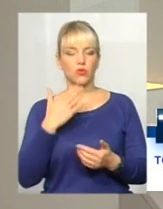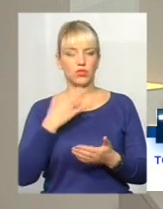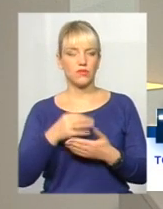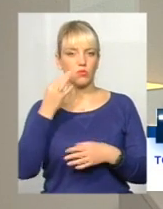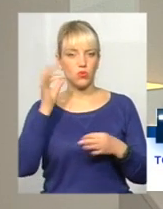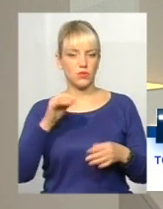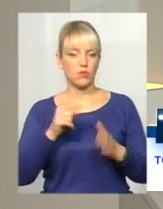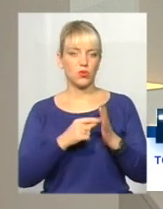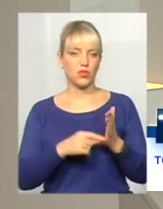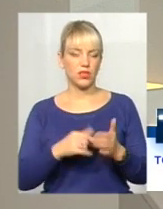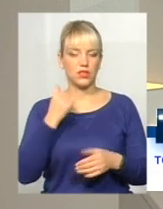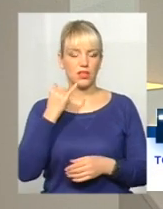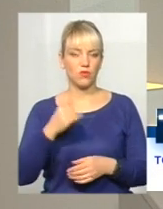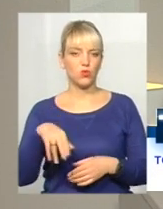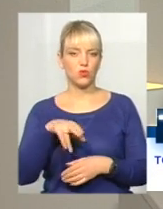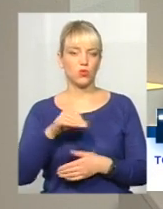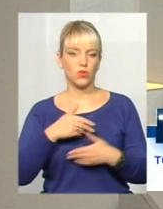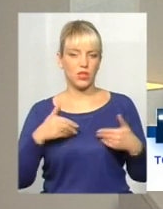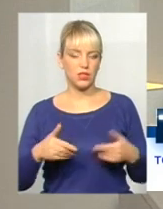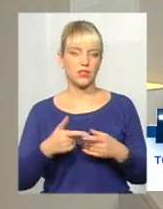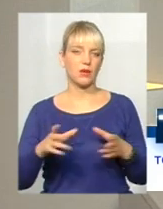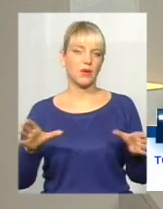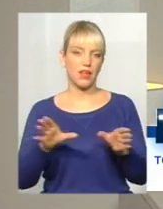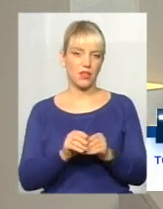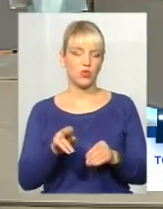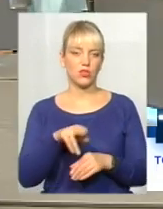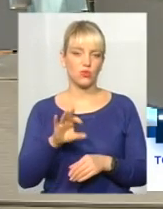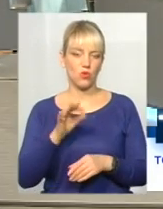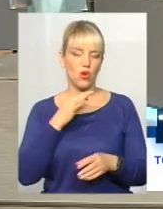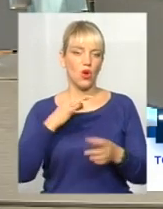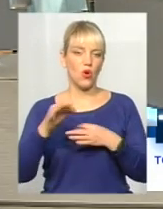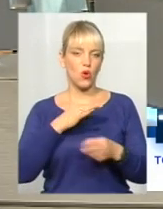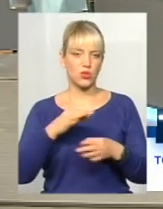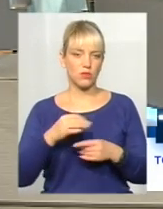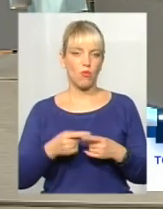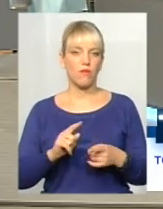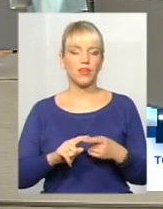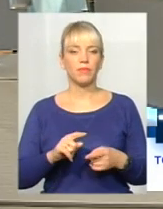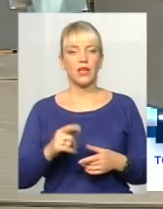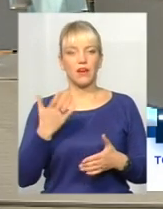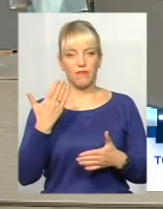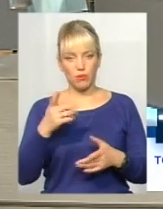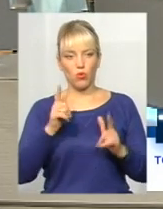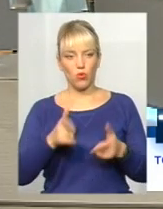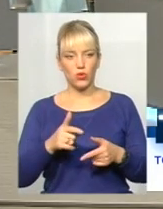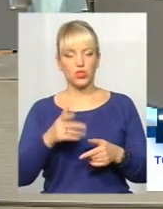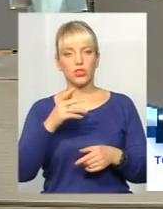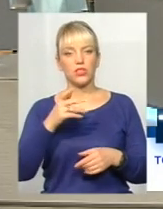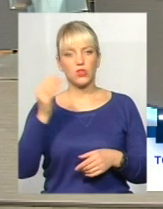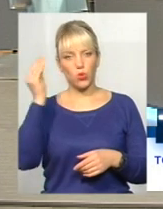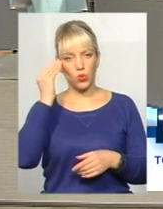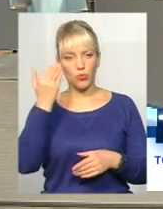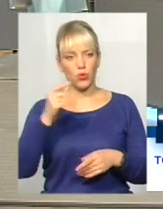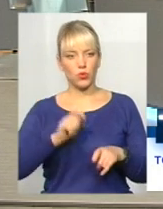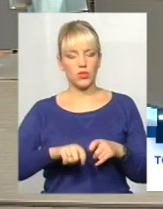поділитись, то телефонуйте до нас, приєднуйтесь до розмови. Отож, шановні, ви погоджуєтесь з думкою експерта, яка тільки що була? От